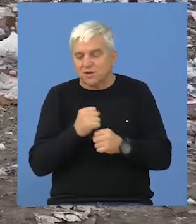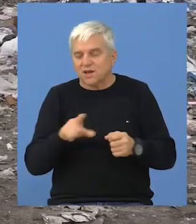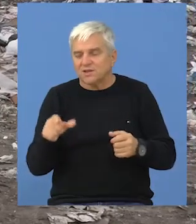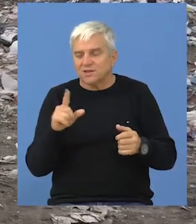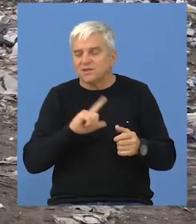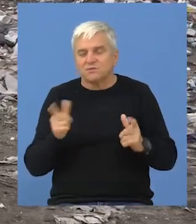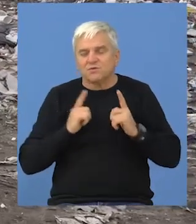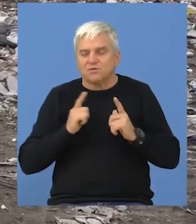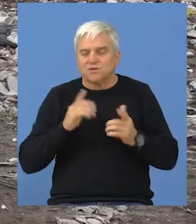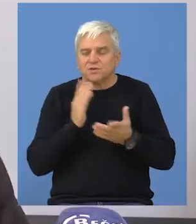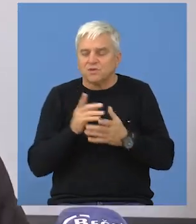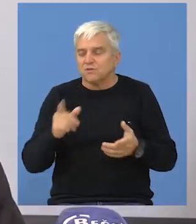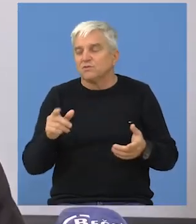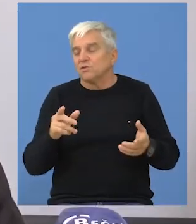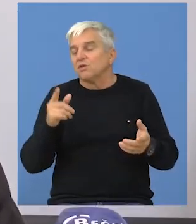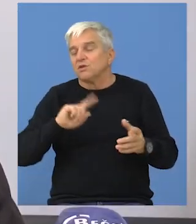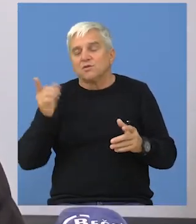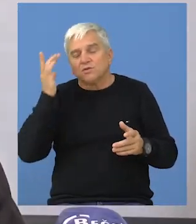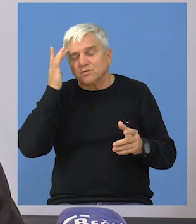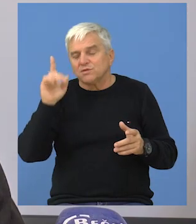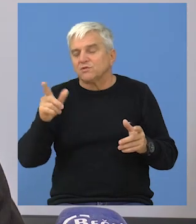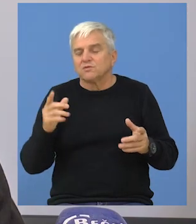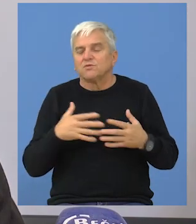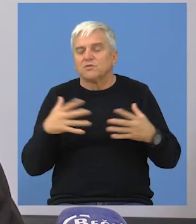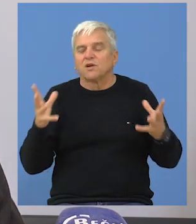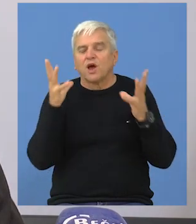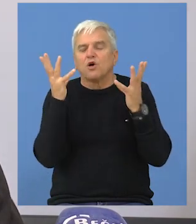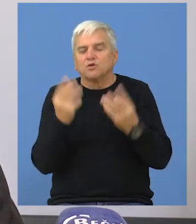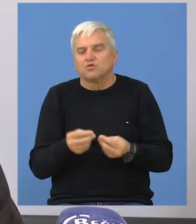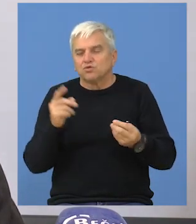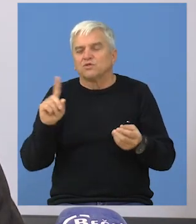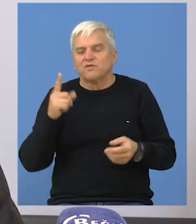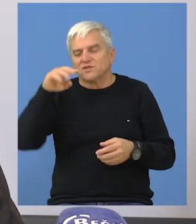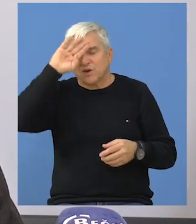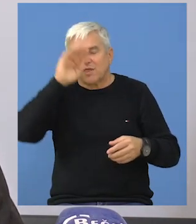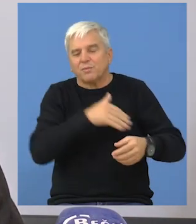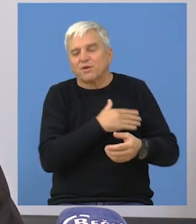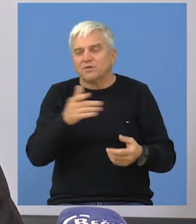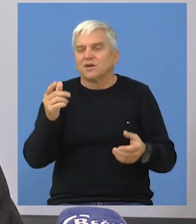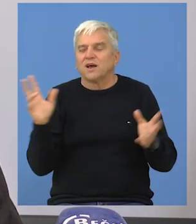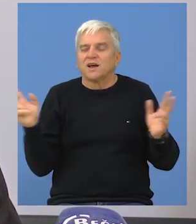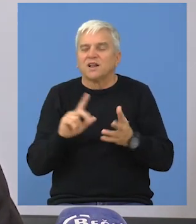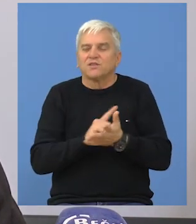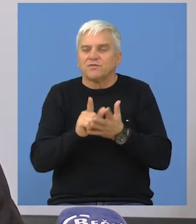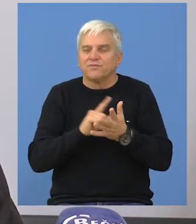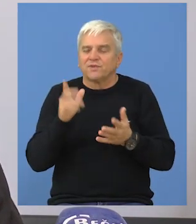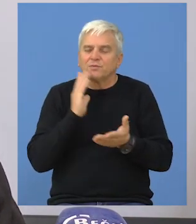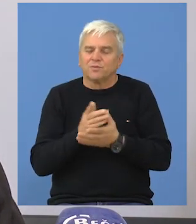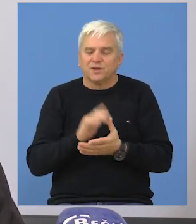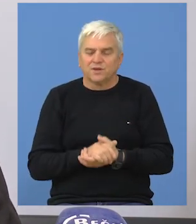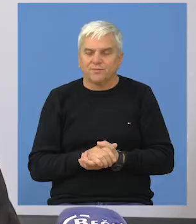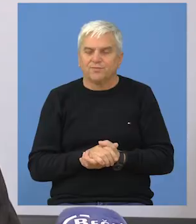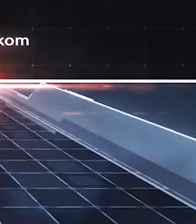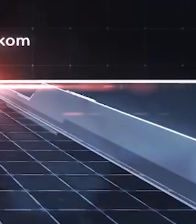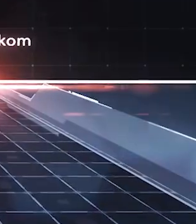radili, nismo očekivali da se ovo desiti, ali niko nije ni očekivali toliku sušu i tako visoke temperature za tako kratko vreme da će